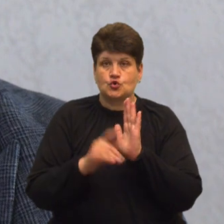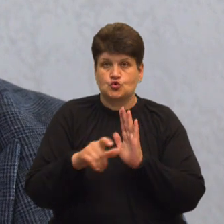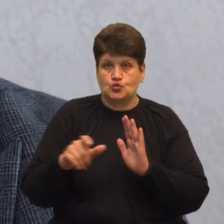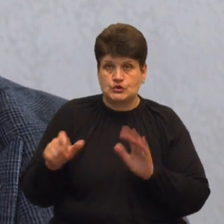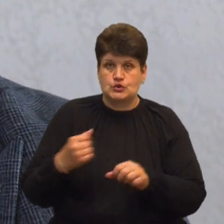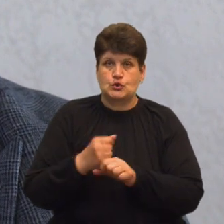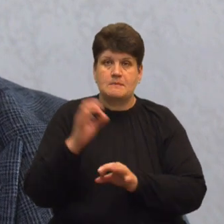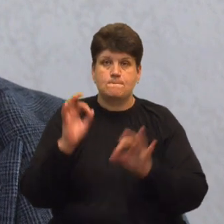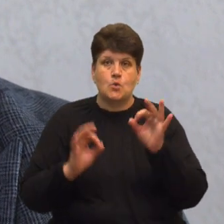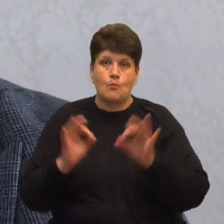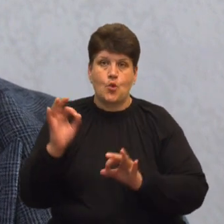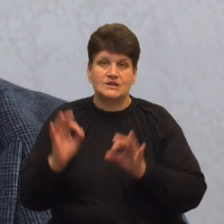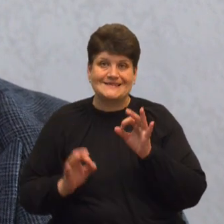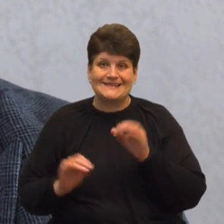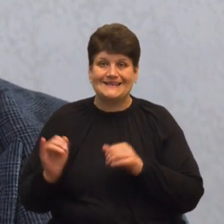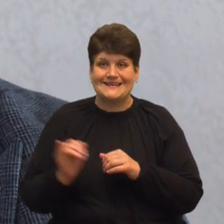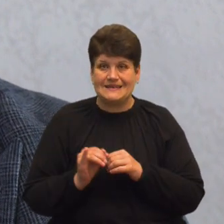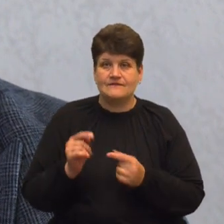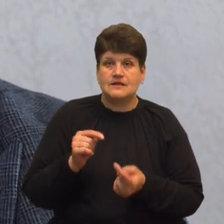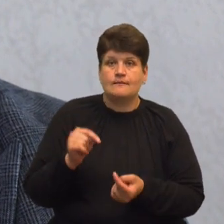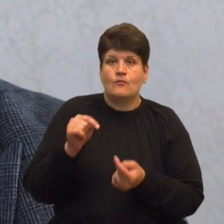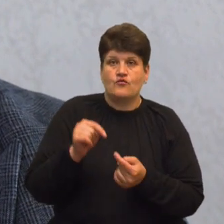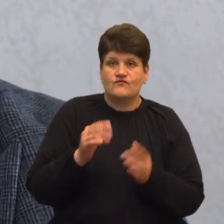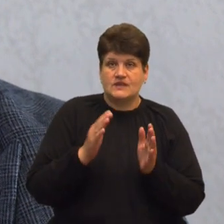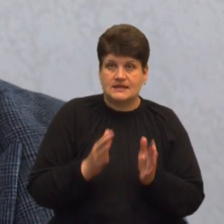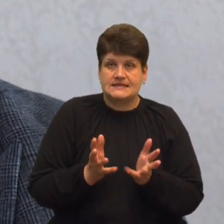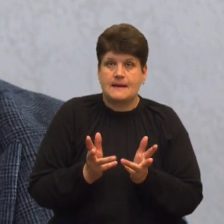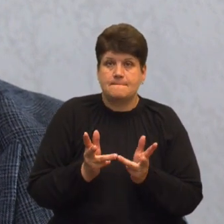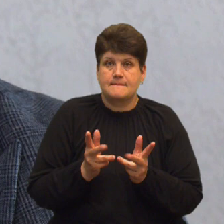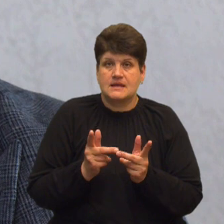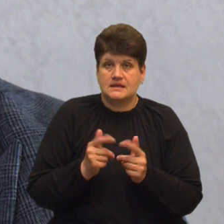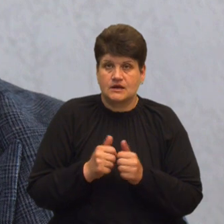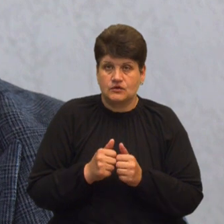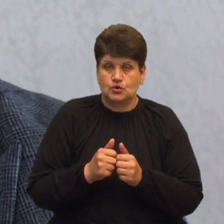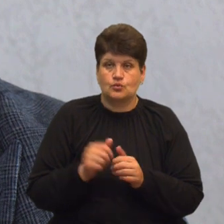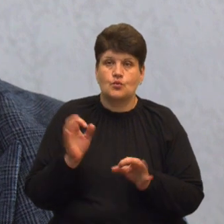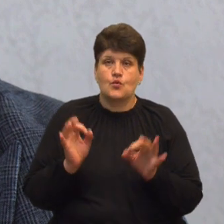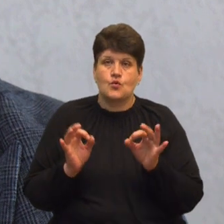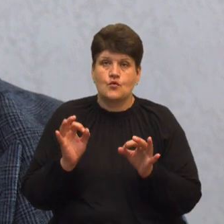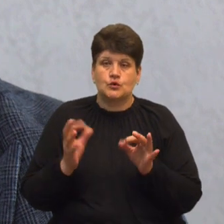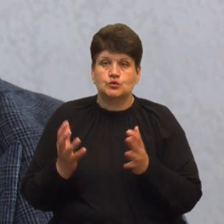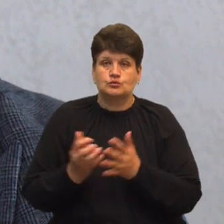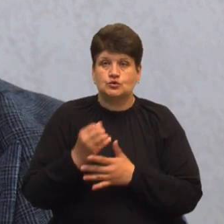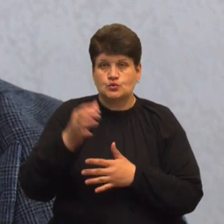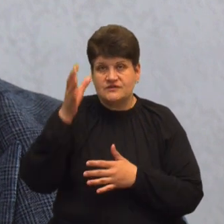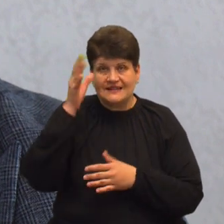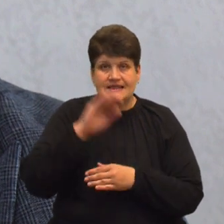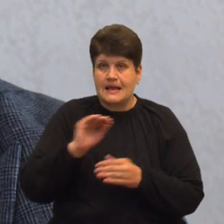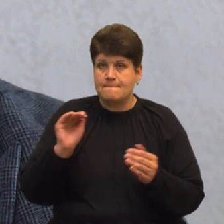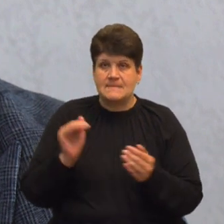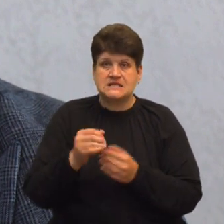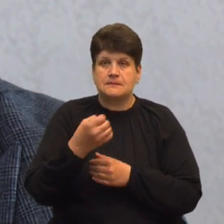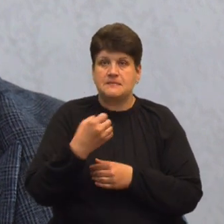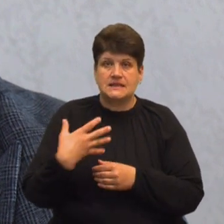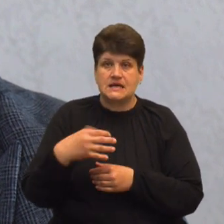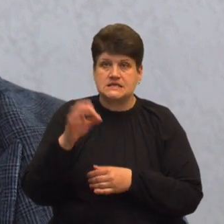пропорції. І, відповідно, за підрахунками по квотах здобувачів освіти не менше 15%